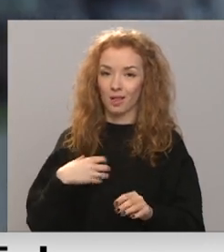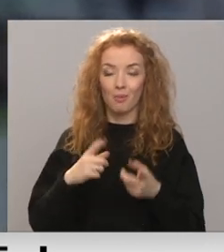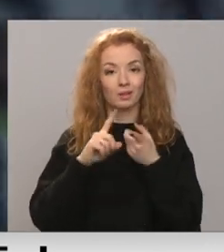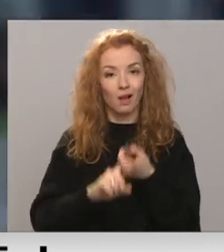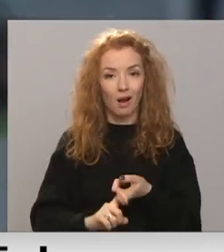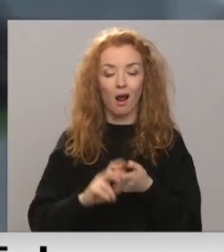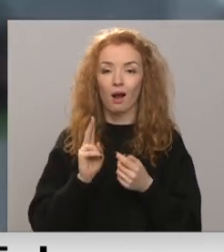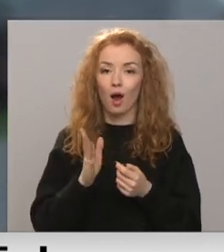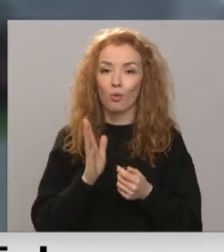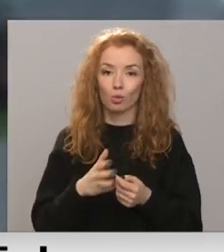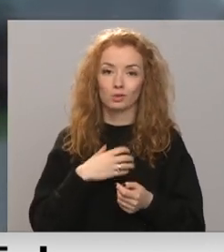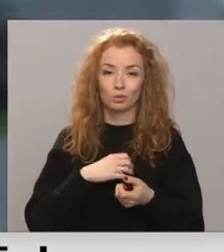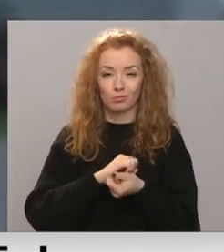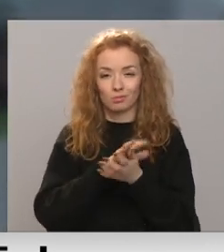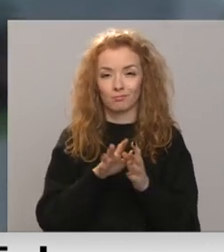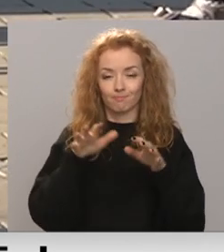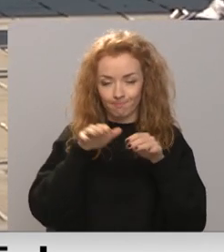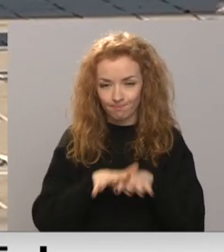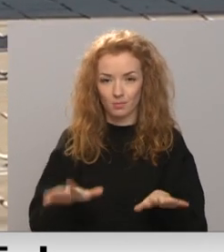saslimstību valstī kopumā?